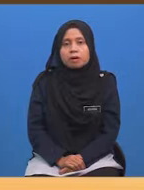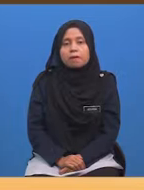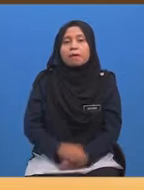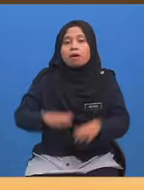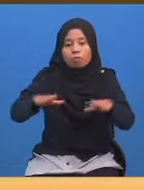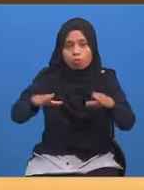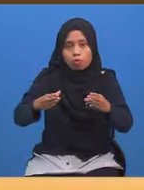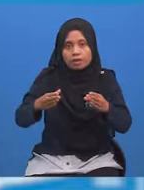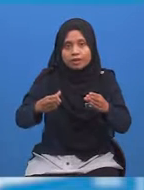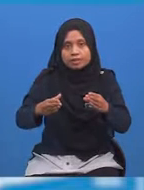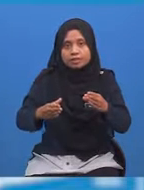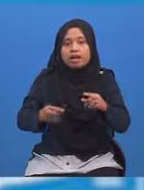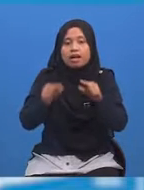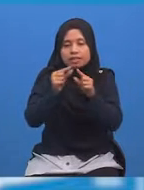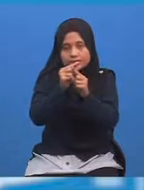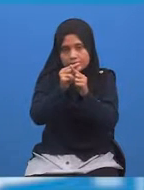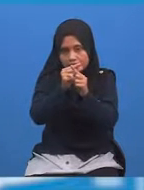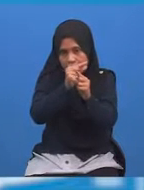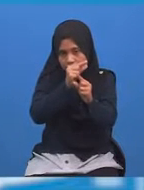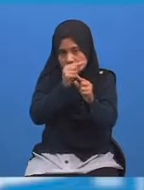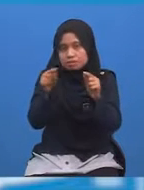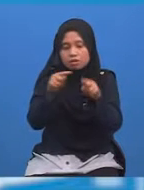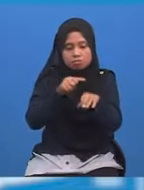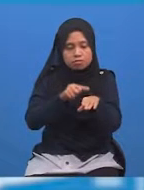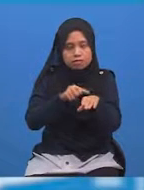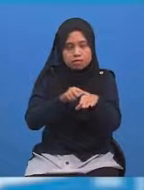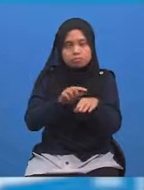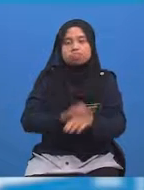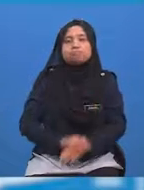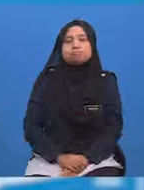sekali Bina garis masa seperti ini